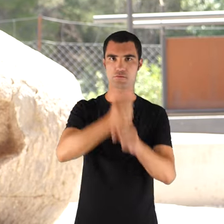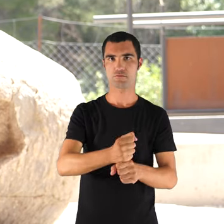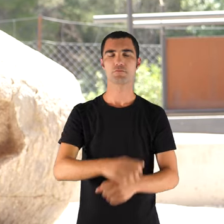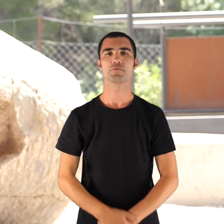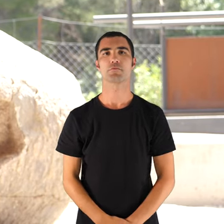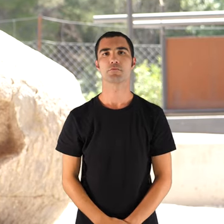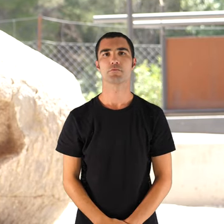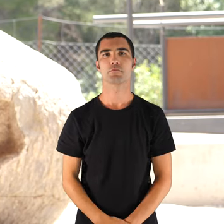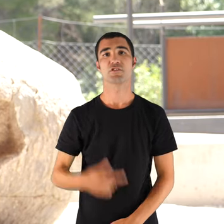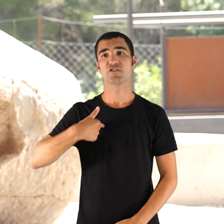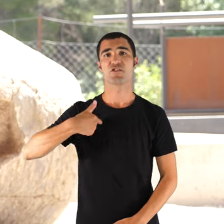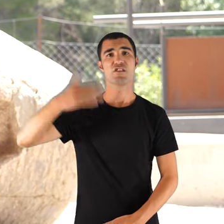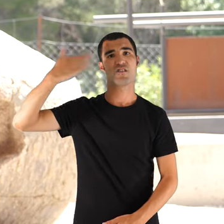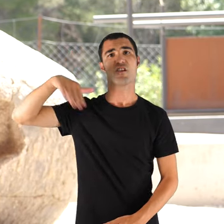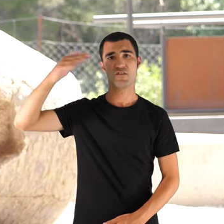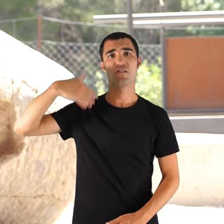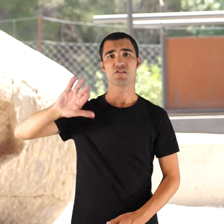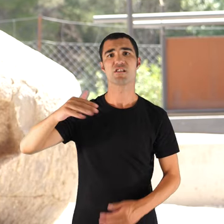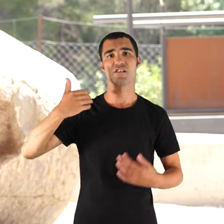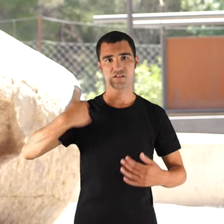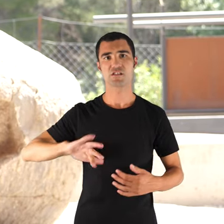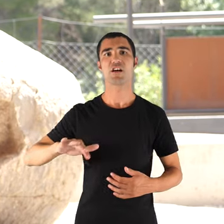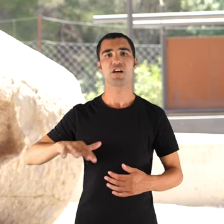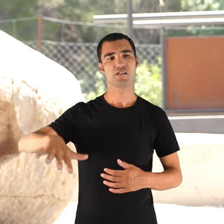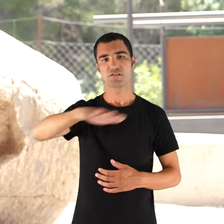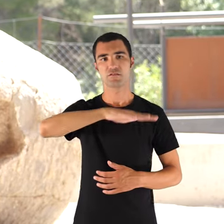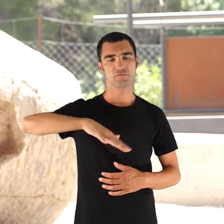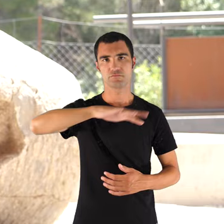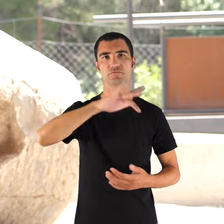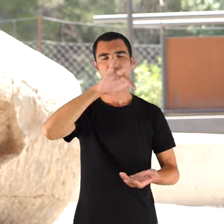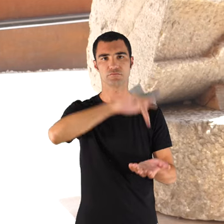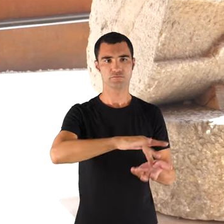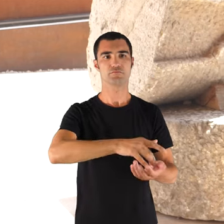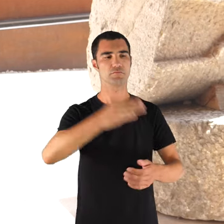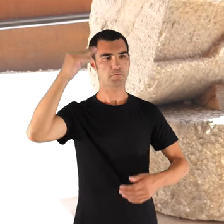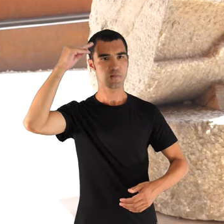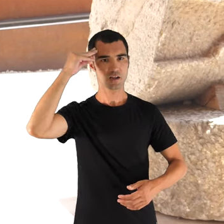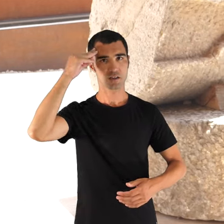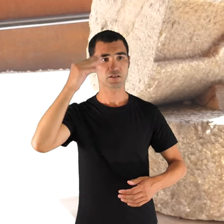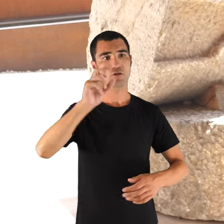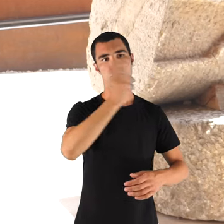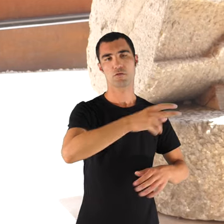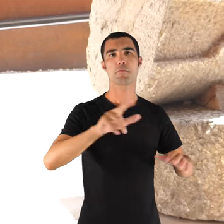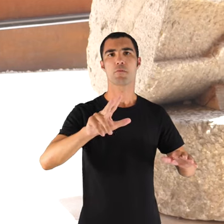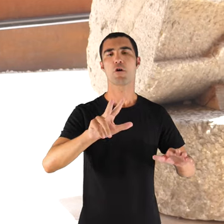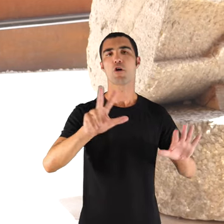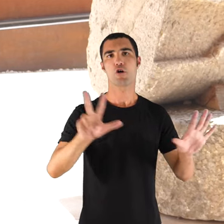estat i el patró també d'avés 8 anys. El patró major